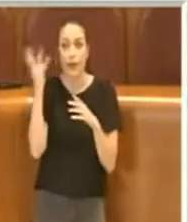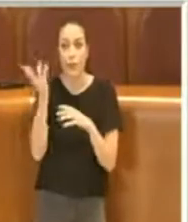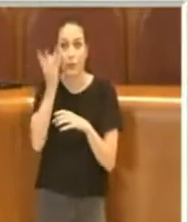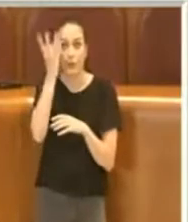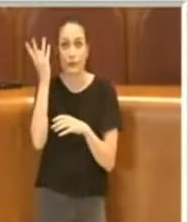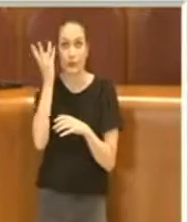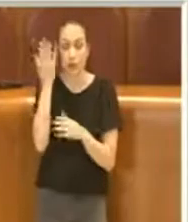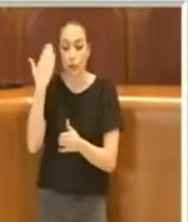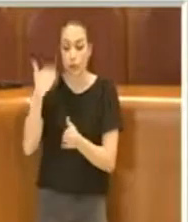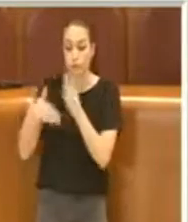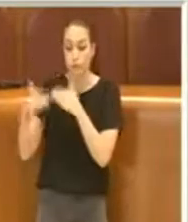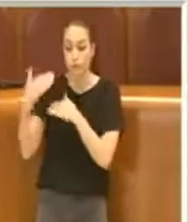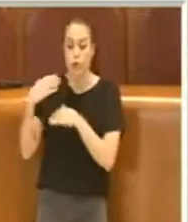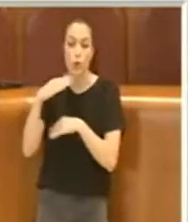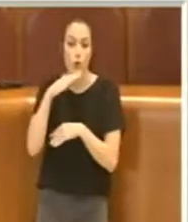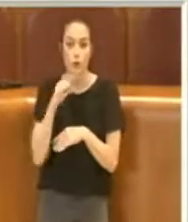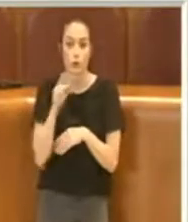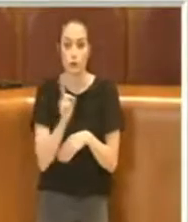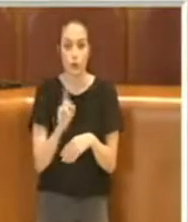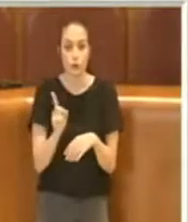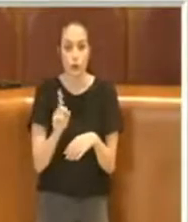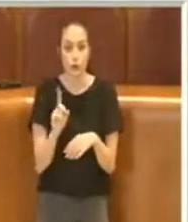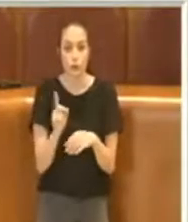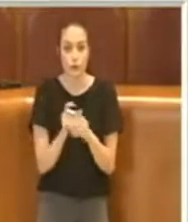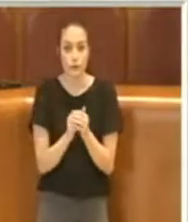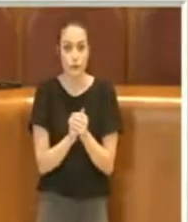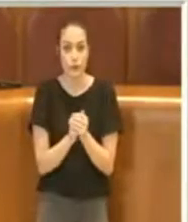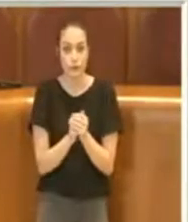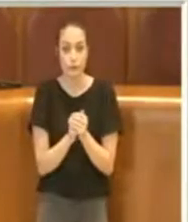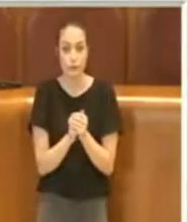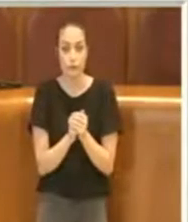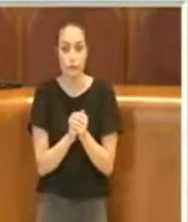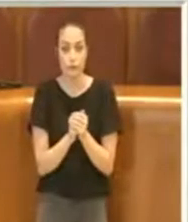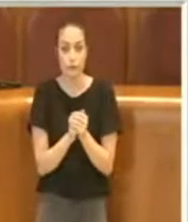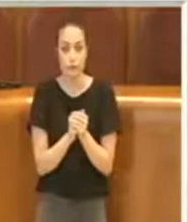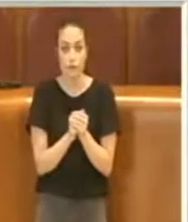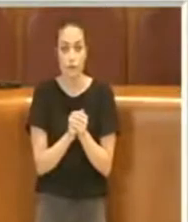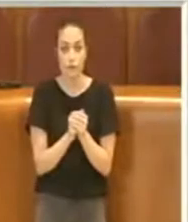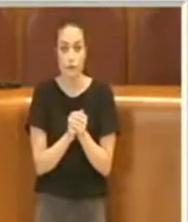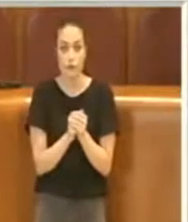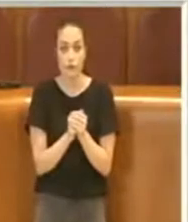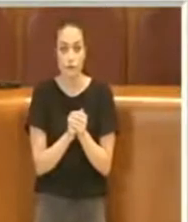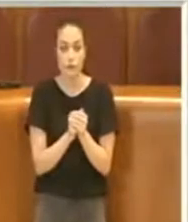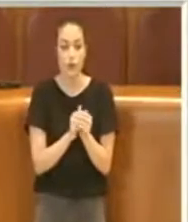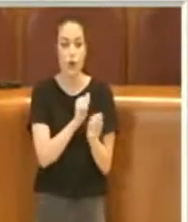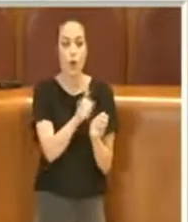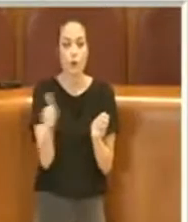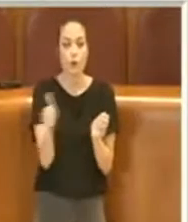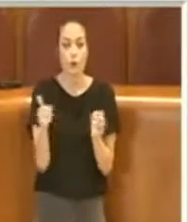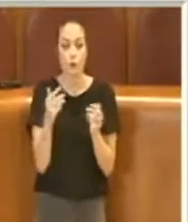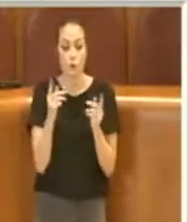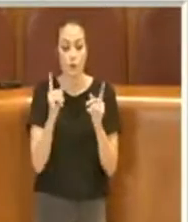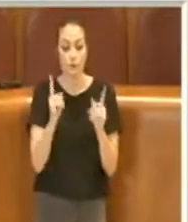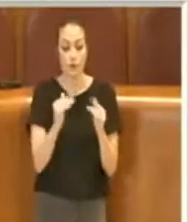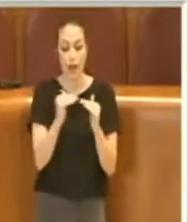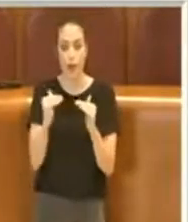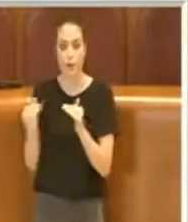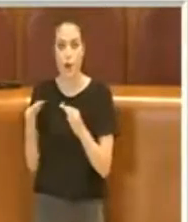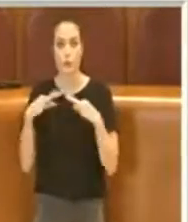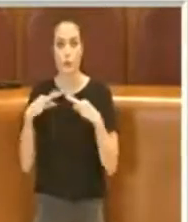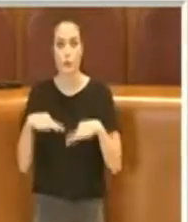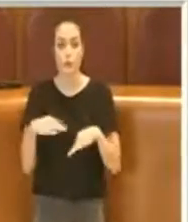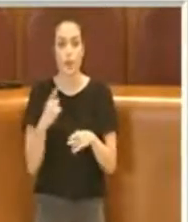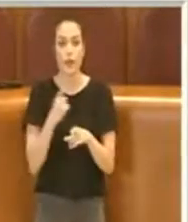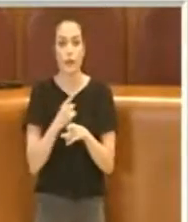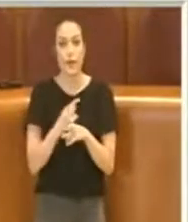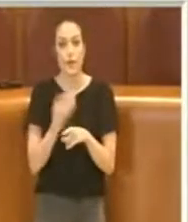precedenza non è sufficiente, ognuno a ogni livello istituzionale nel quale opera deve mettersi